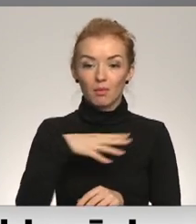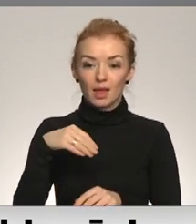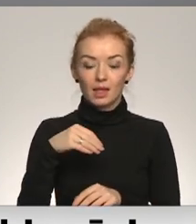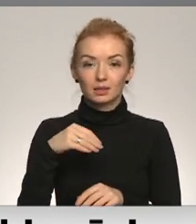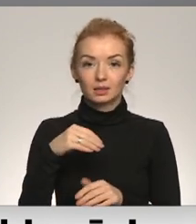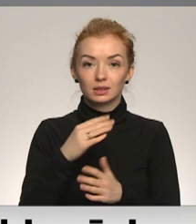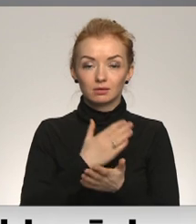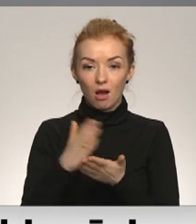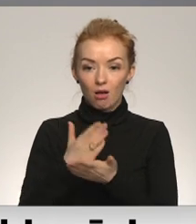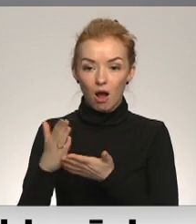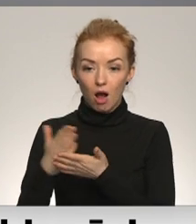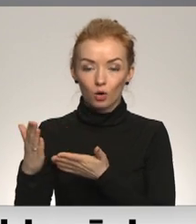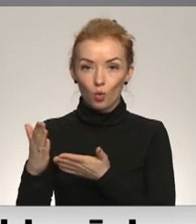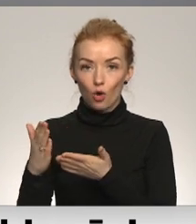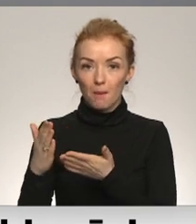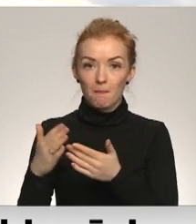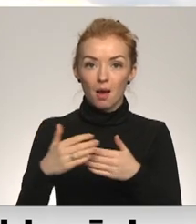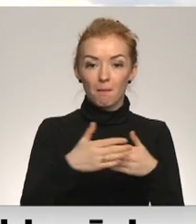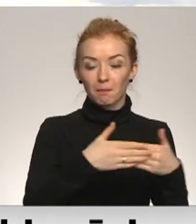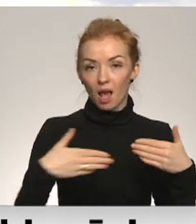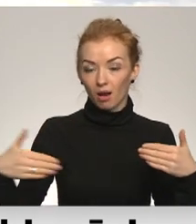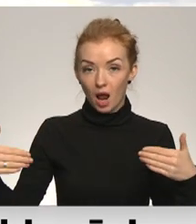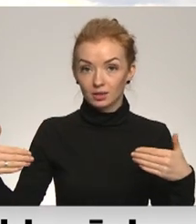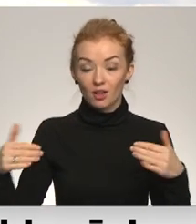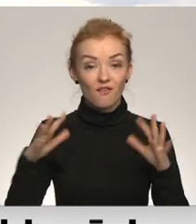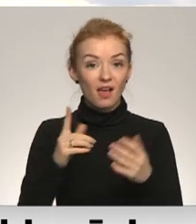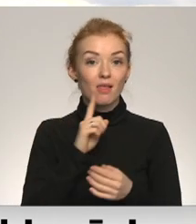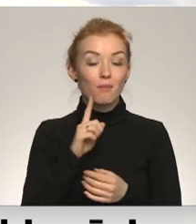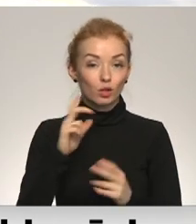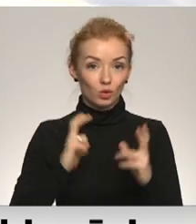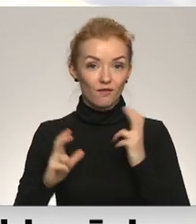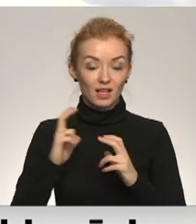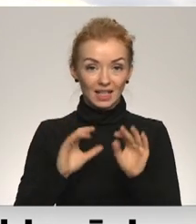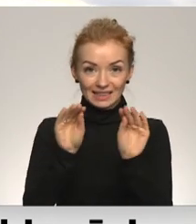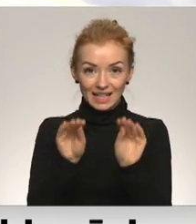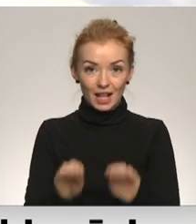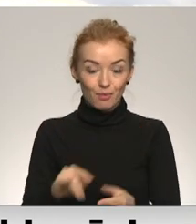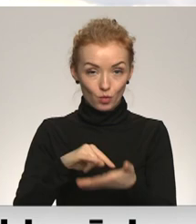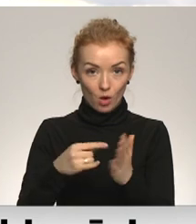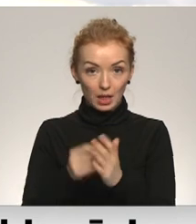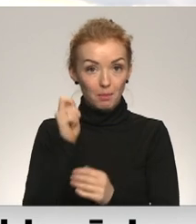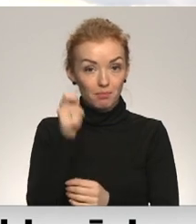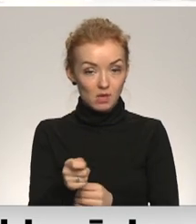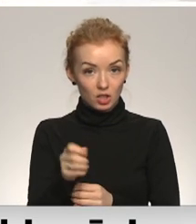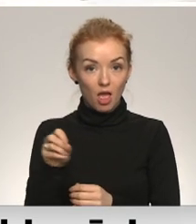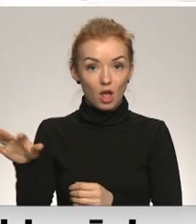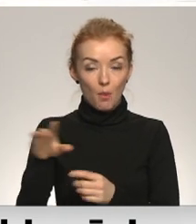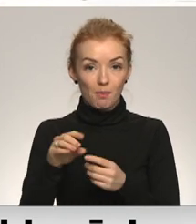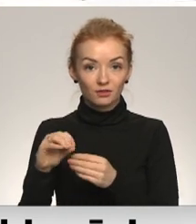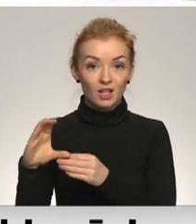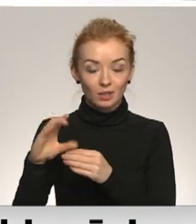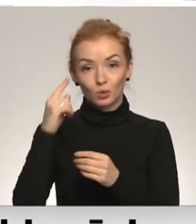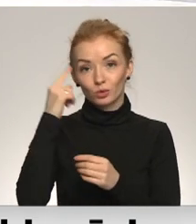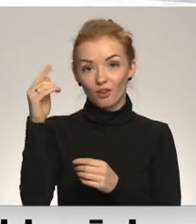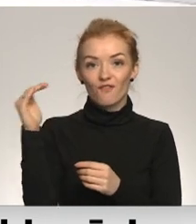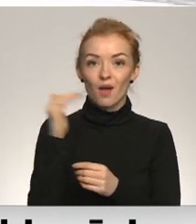sakārtojam piekrasti. Vai Liepājas universitāte izstrādātajiem projektam piešķirst Eiropas finansējiem būs